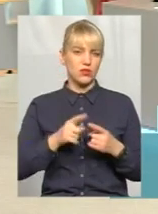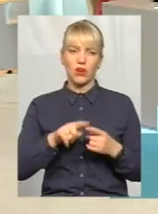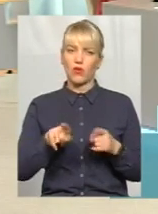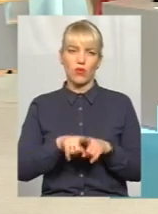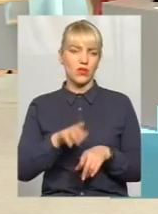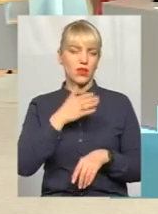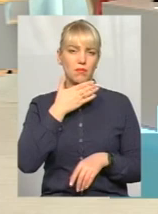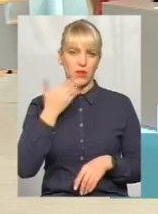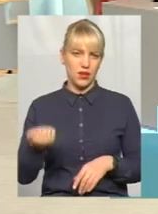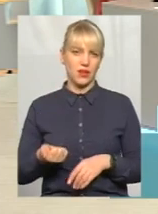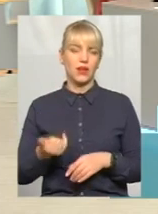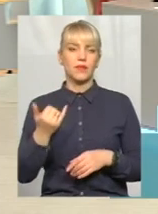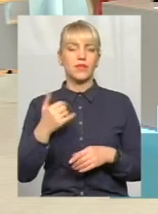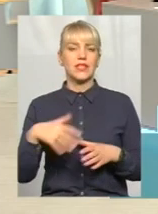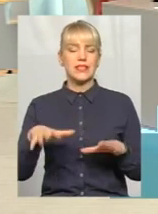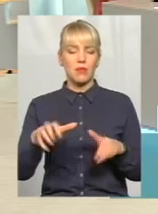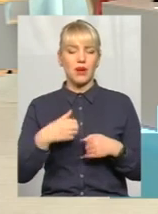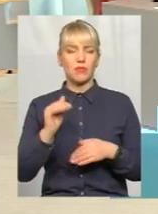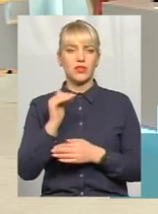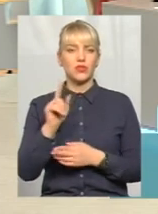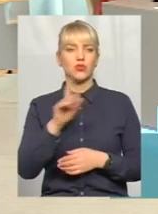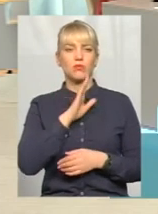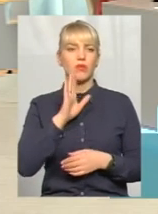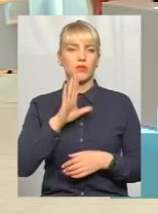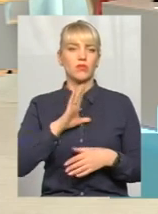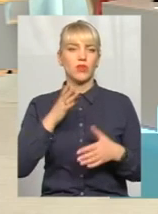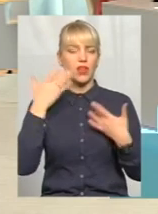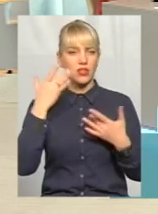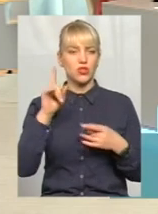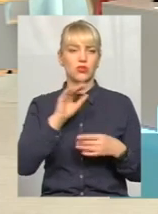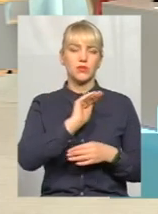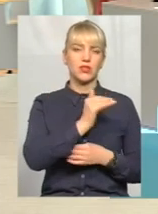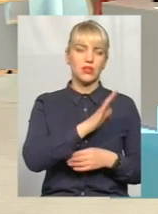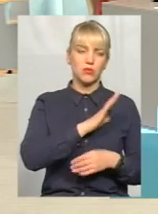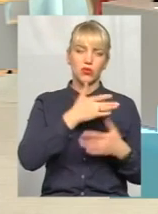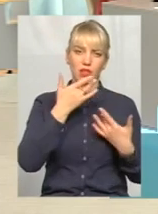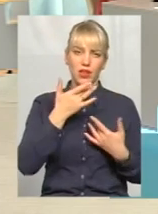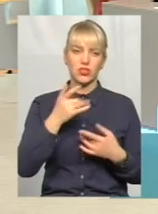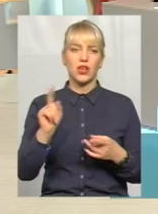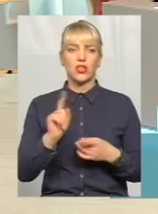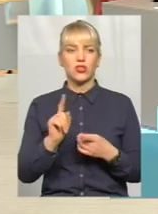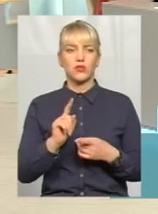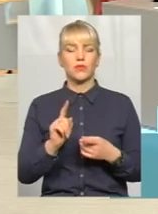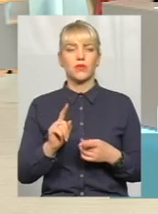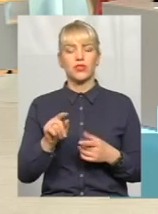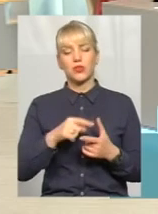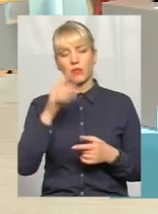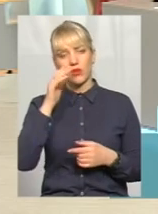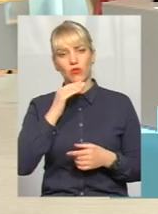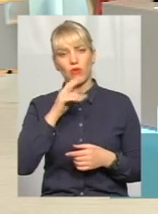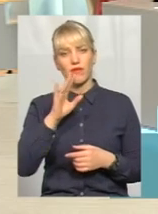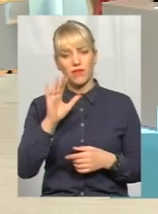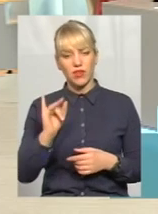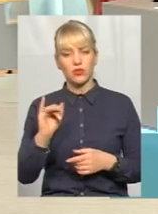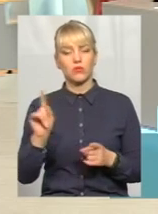цього. Забирають для того, щоб мамі було легше, дитині було легше, і мамі, щоб було легше, чи батькові, щоб було